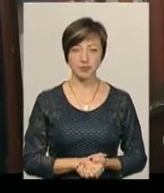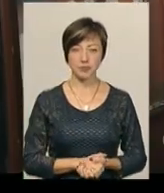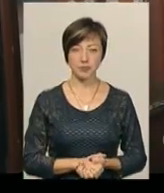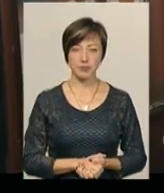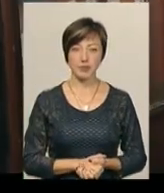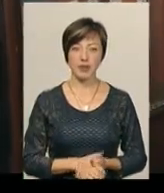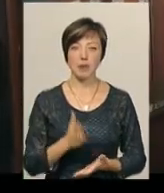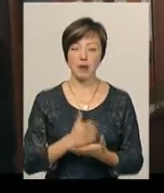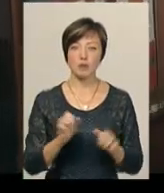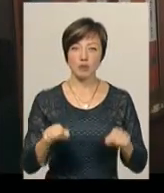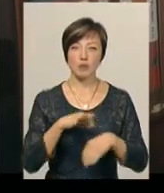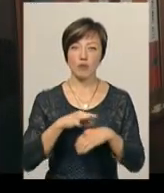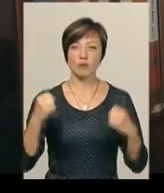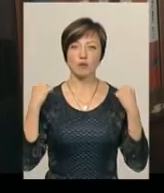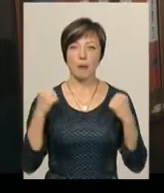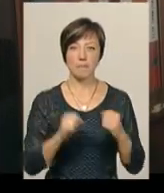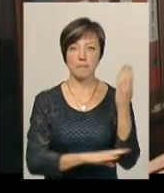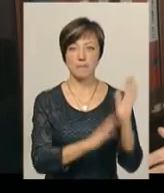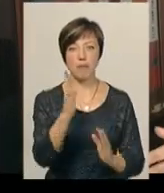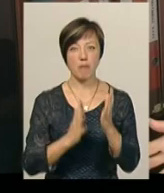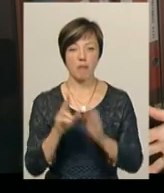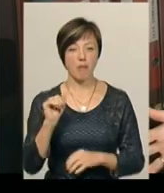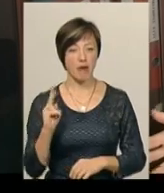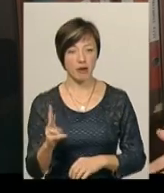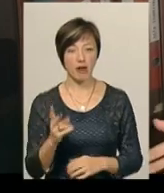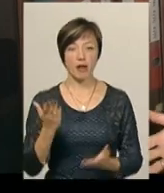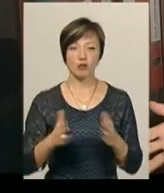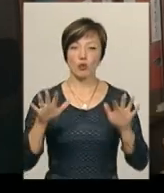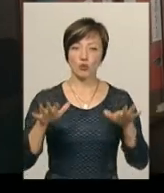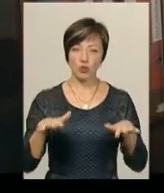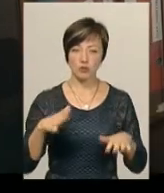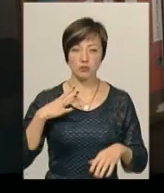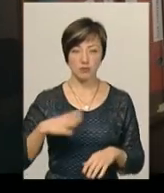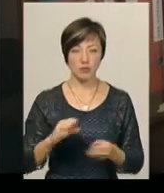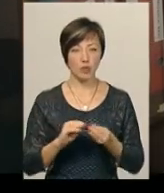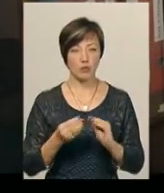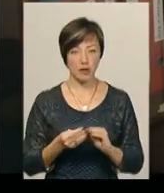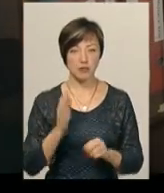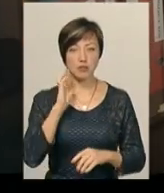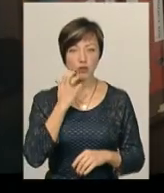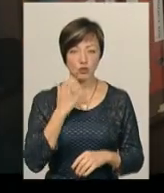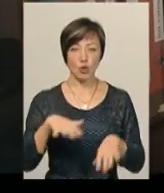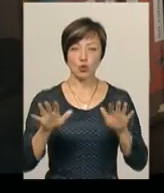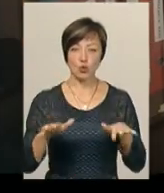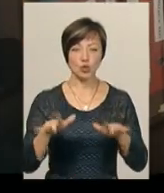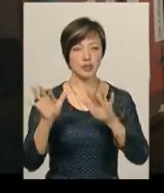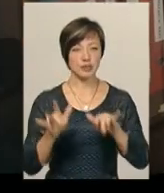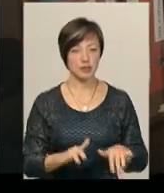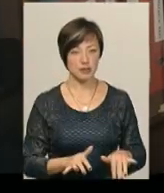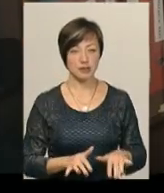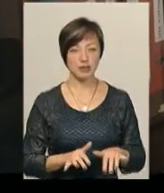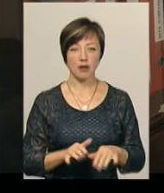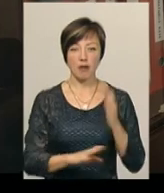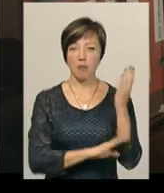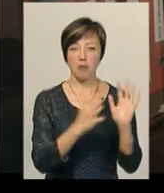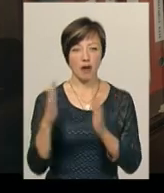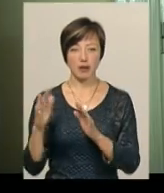можливість проводити фізкультуру в парку, але якщо буде дощ, то тоді вже проблема серйозна. Дощ, сніг, в